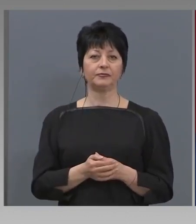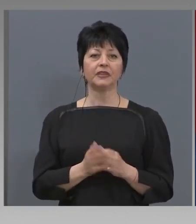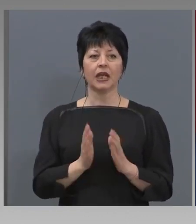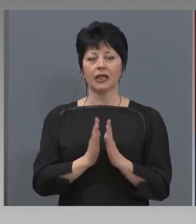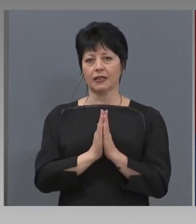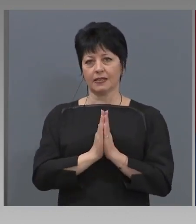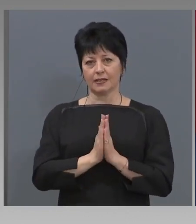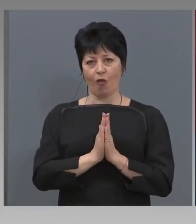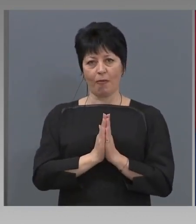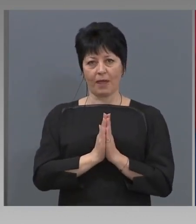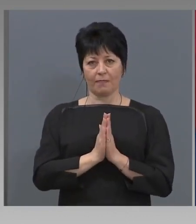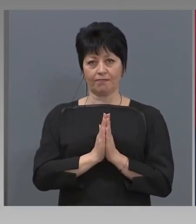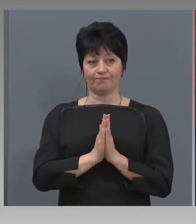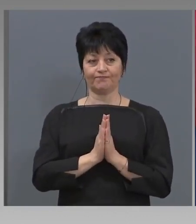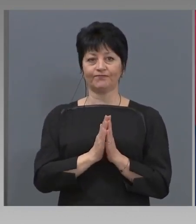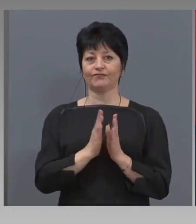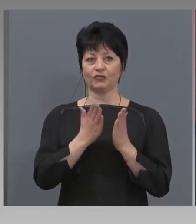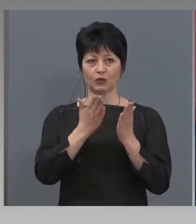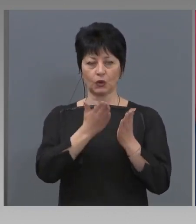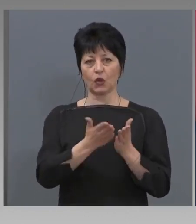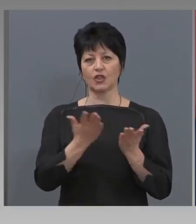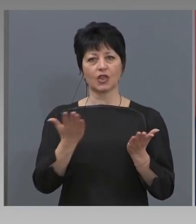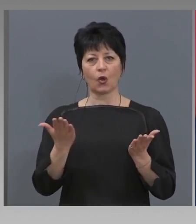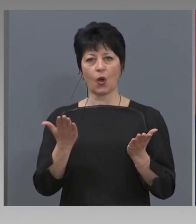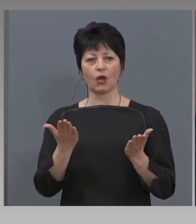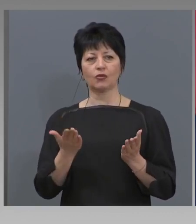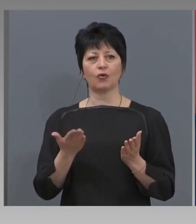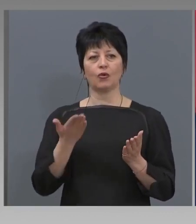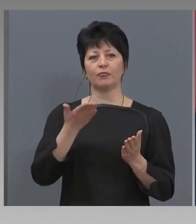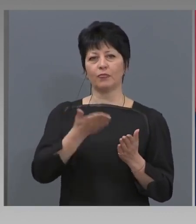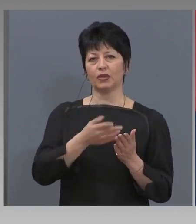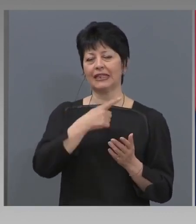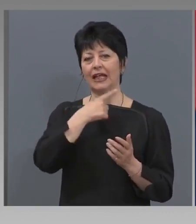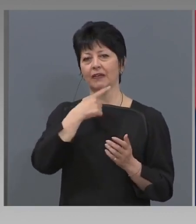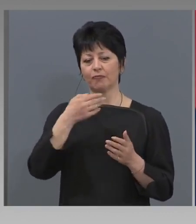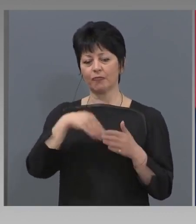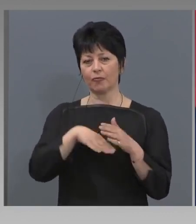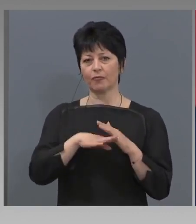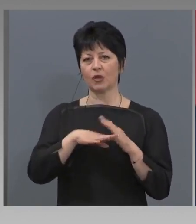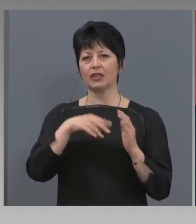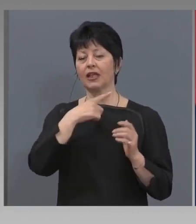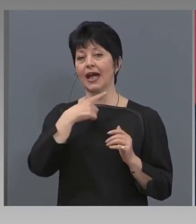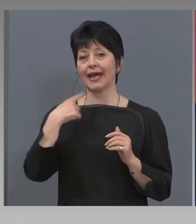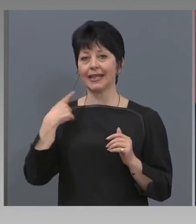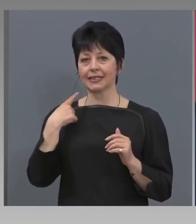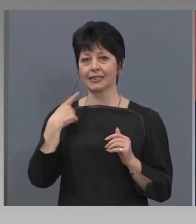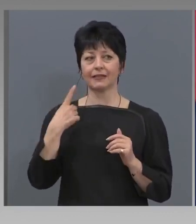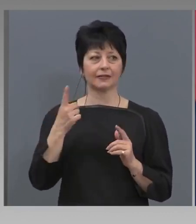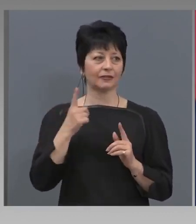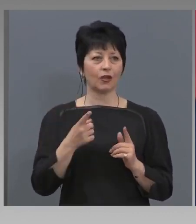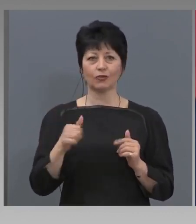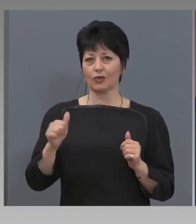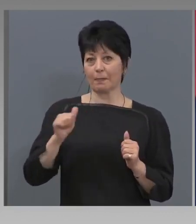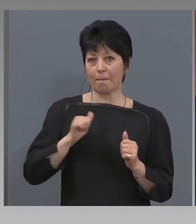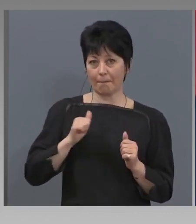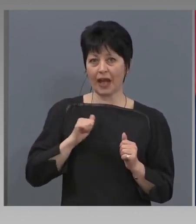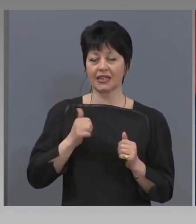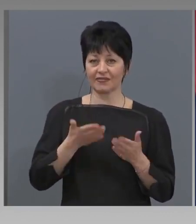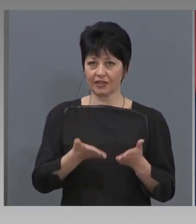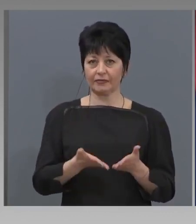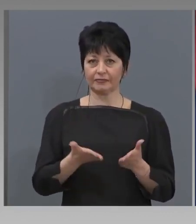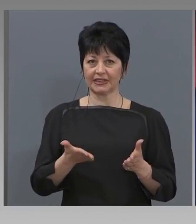молба. Но този, който поставя под риск останалите, които спазват, разбира се, не можеме. Това е като